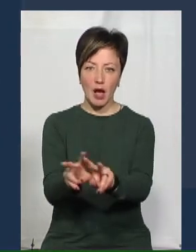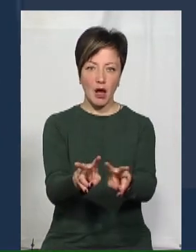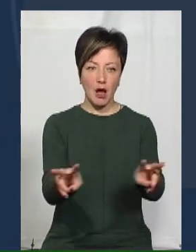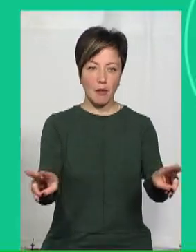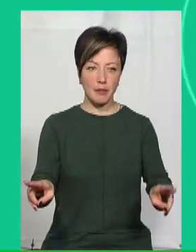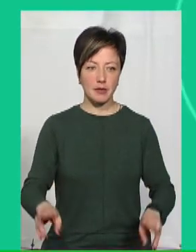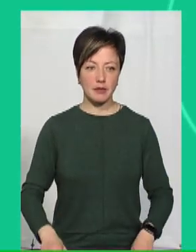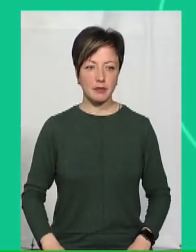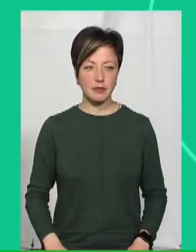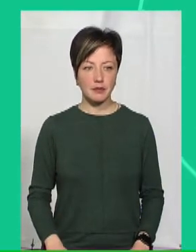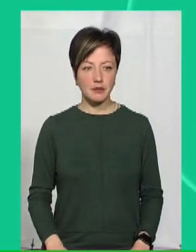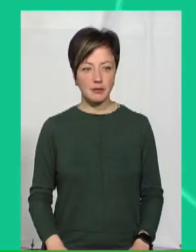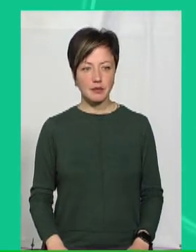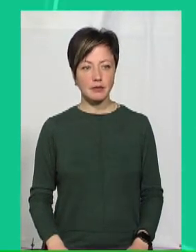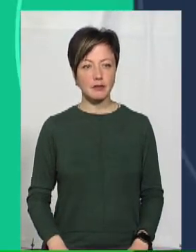повноважень.